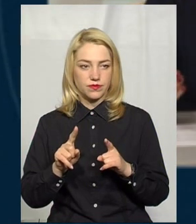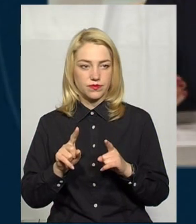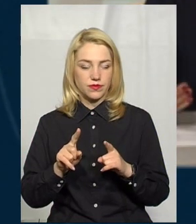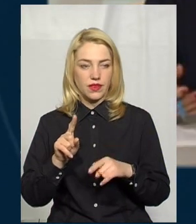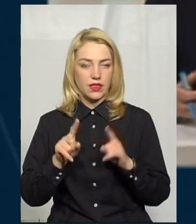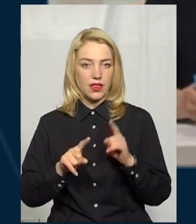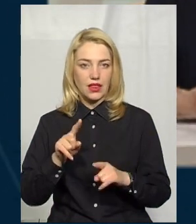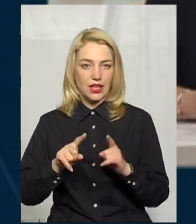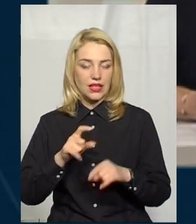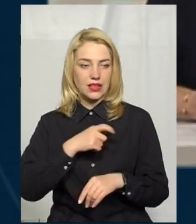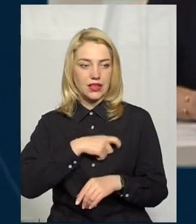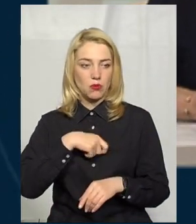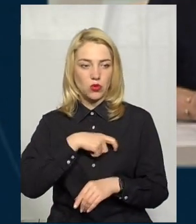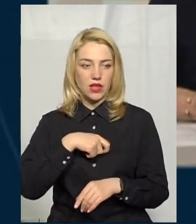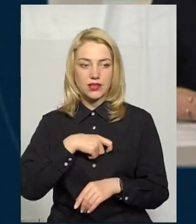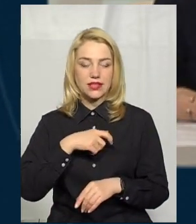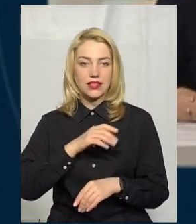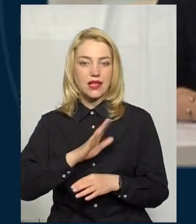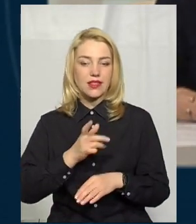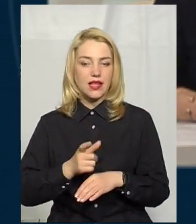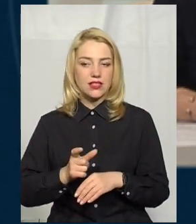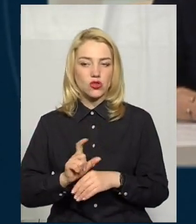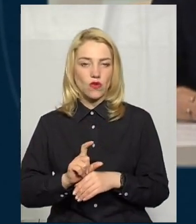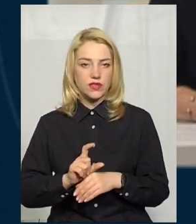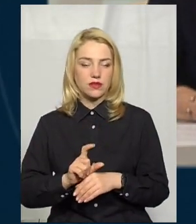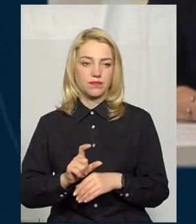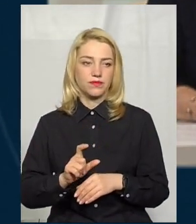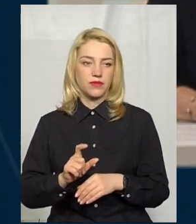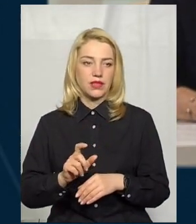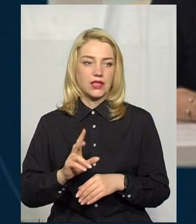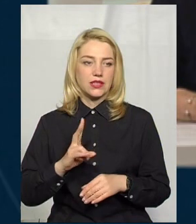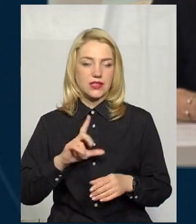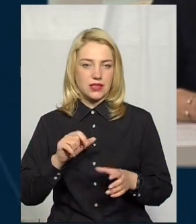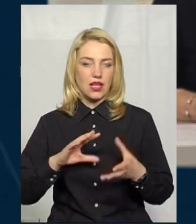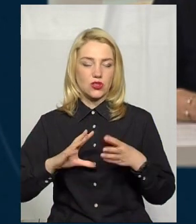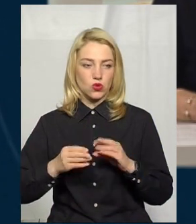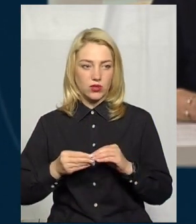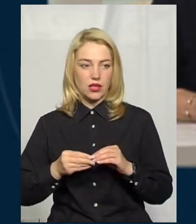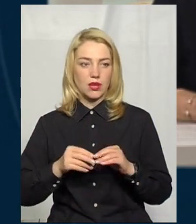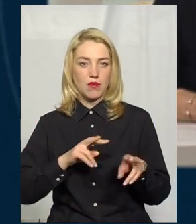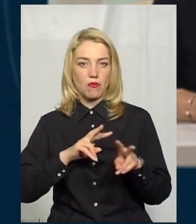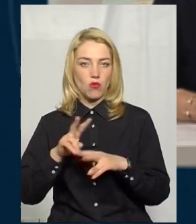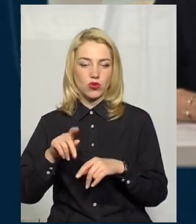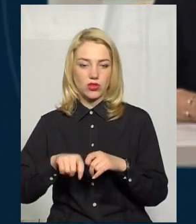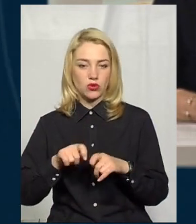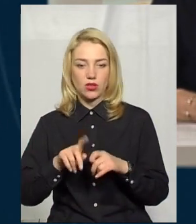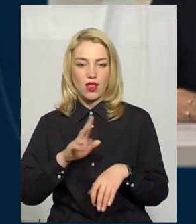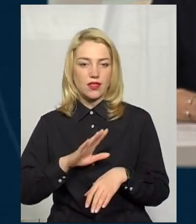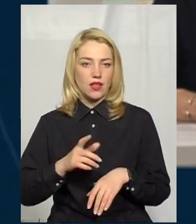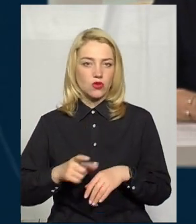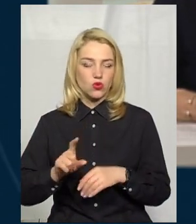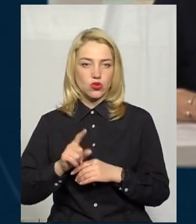Деякі депутати Не зовсім З результатами моніторингу Не дуже